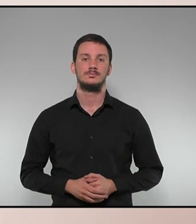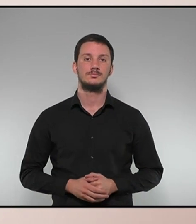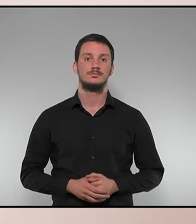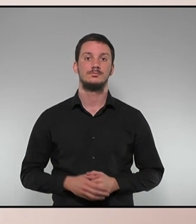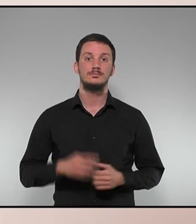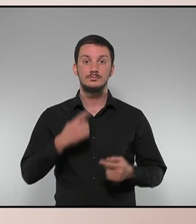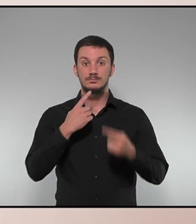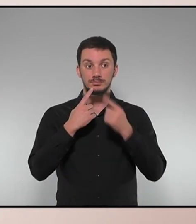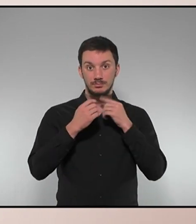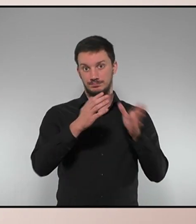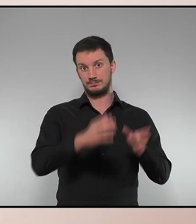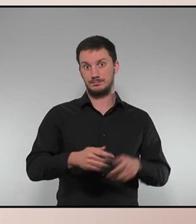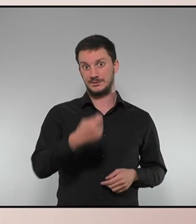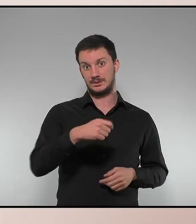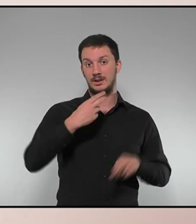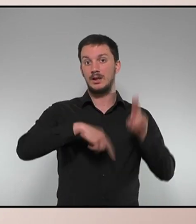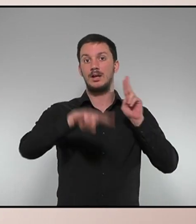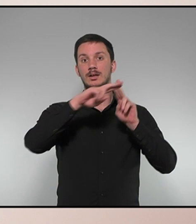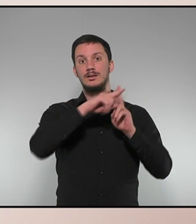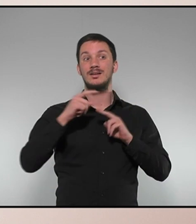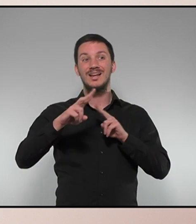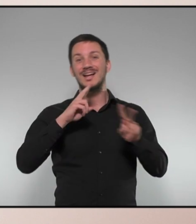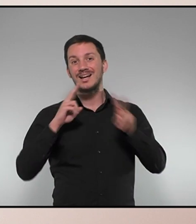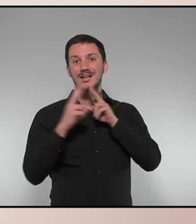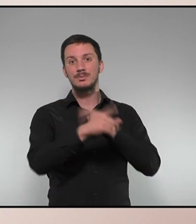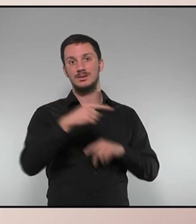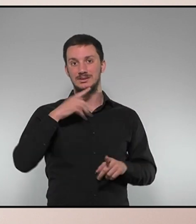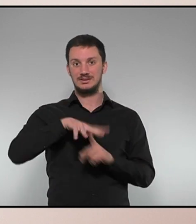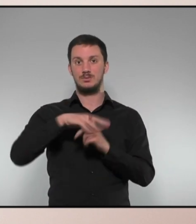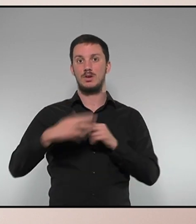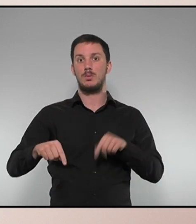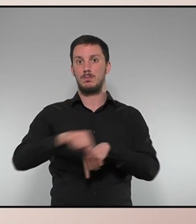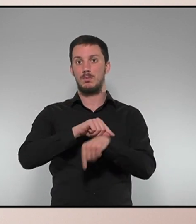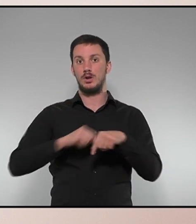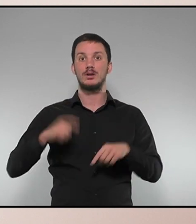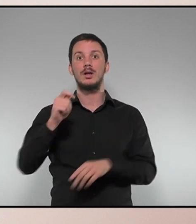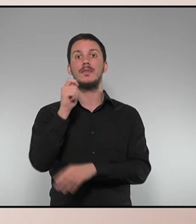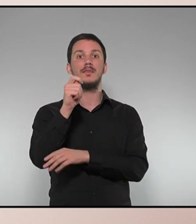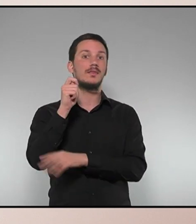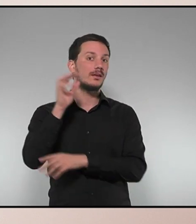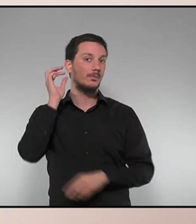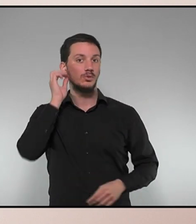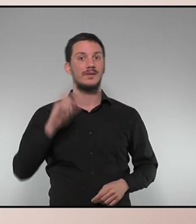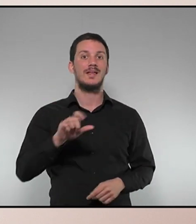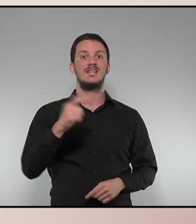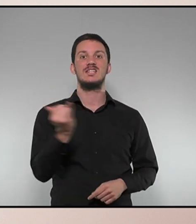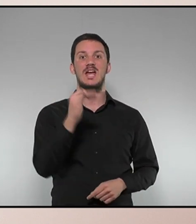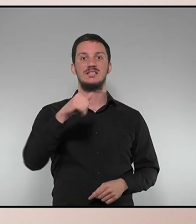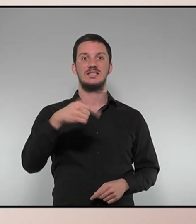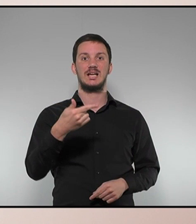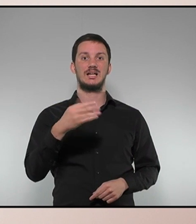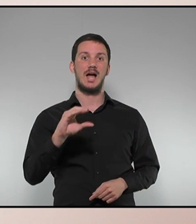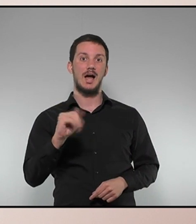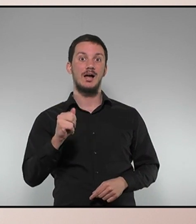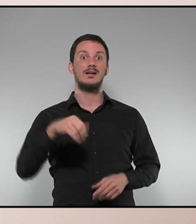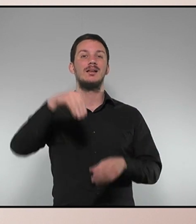Pregunta al president de la Generalitat a respondre oralment al ple sobre la situació política. Formó la pregunta a la diputada Jèssica Albiaxa-Torres del grup parlamentari